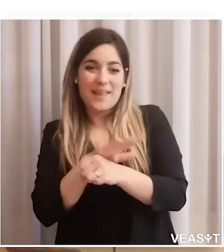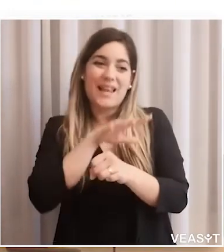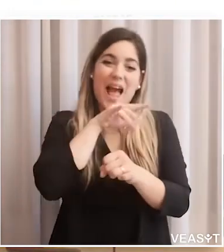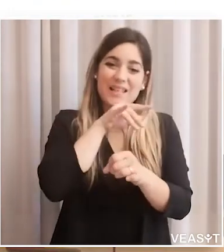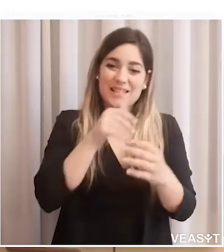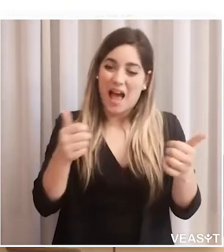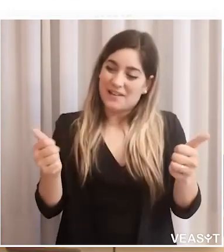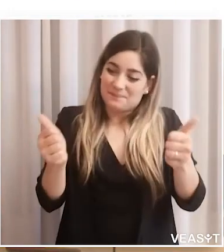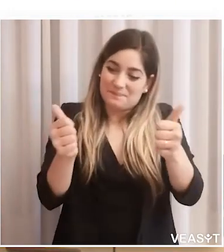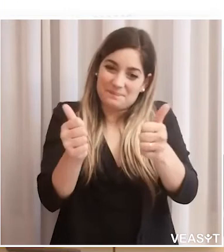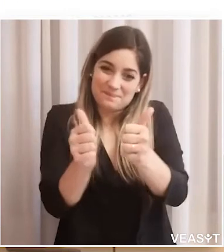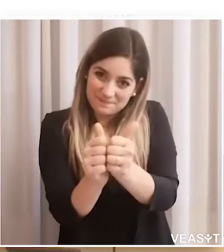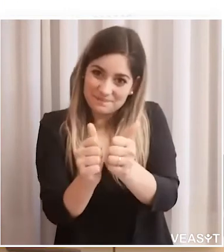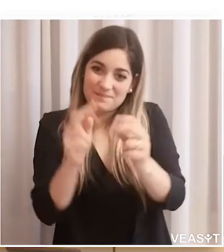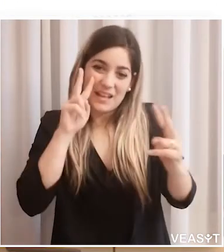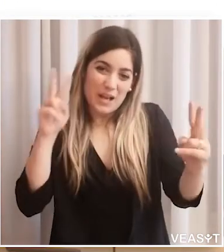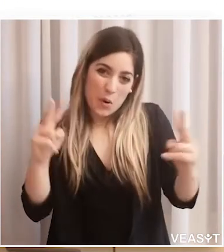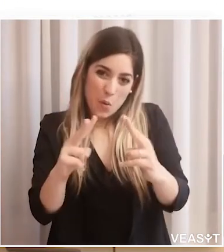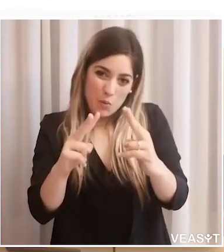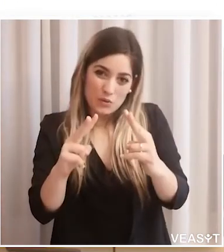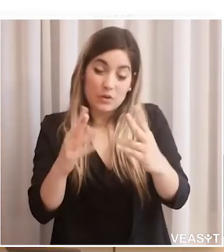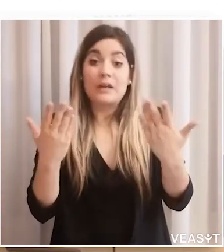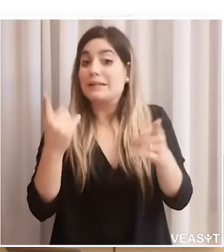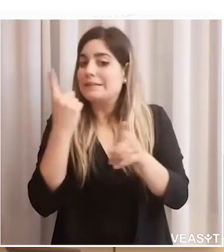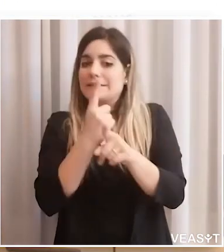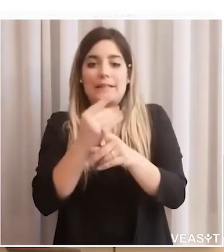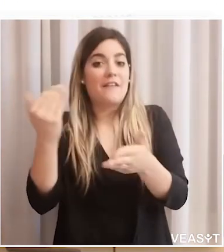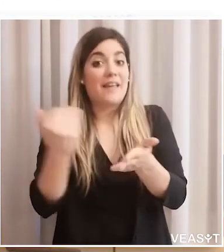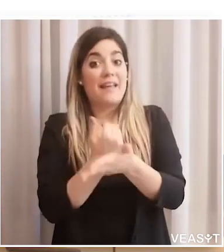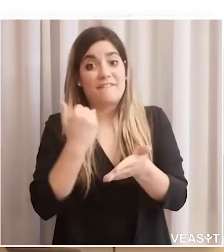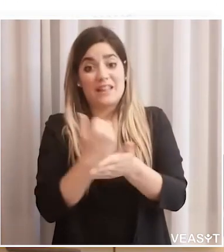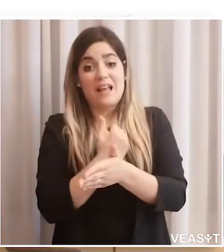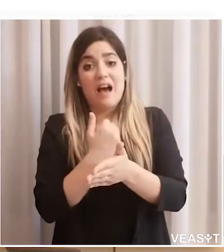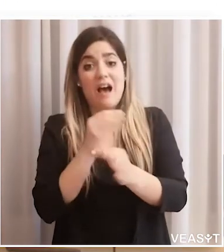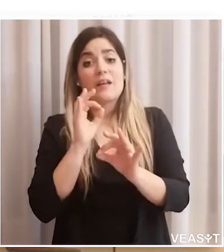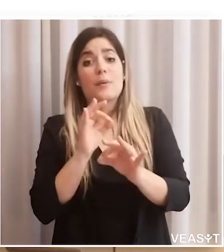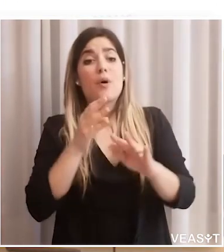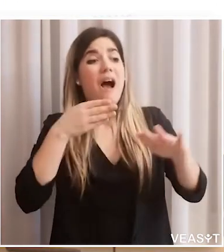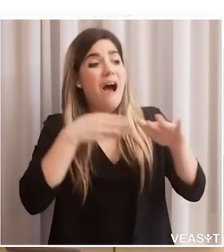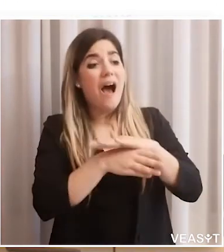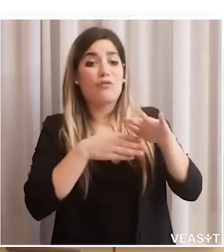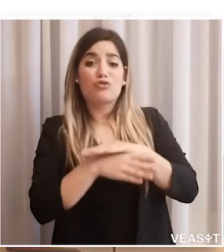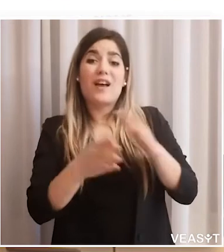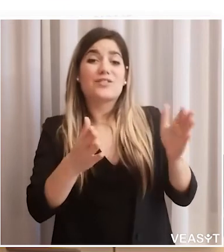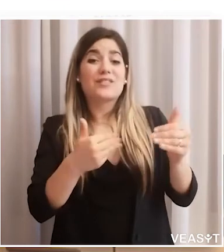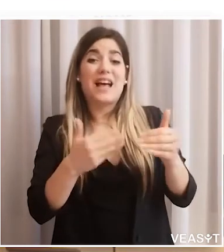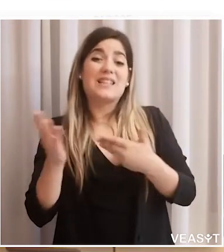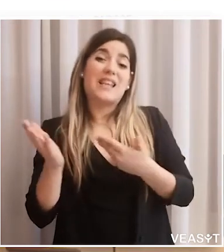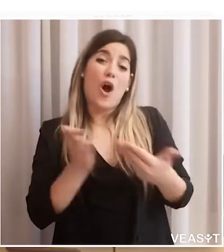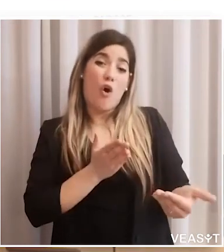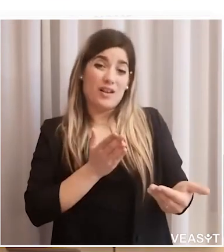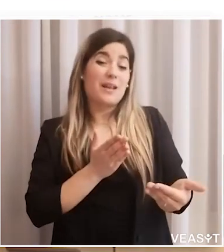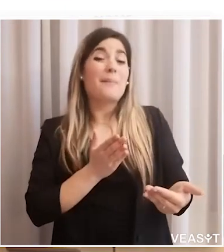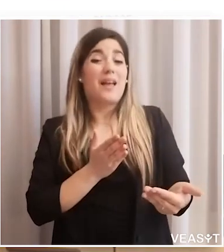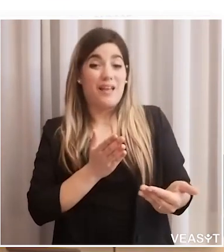dedicati al ricongiungimento relazionale dei familiari con gli ospiti,